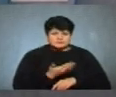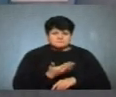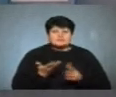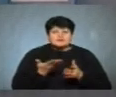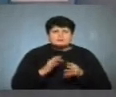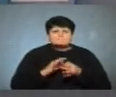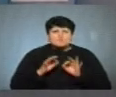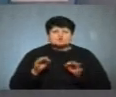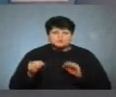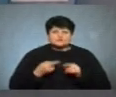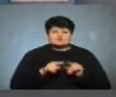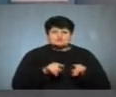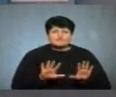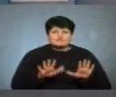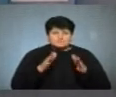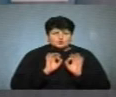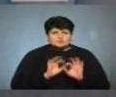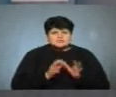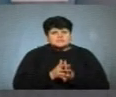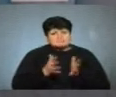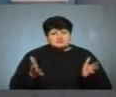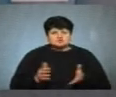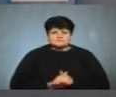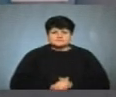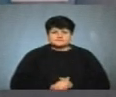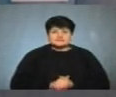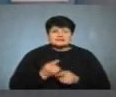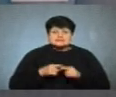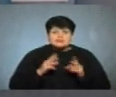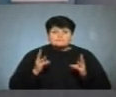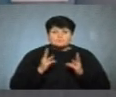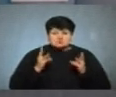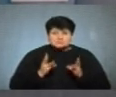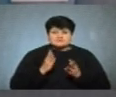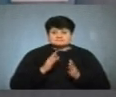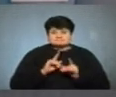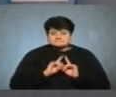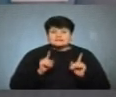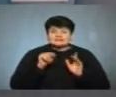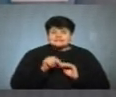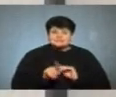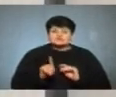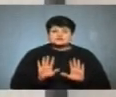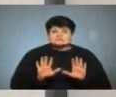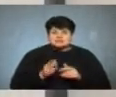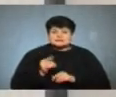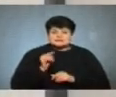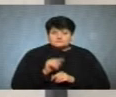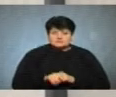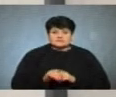все ж які подробиці цього випадку? Розкажіть, будь ласка, більше. Ця пожежа характерна тим, що сталася вона в